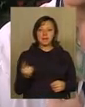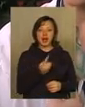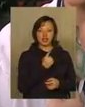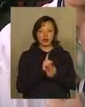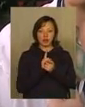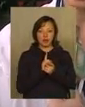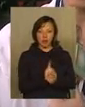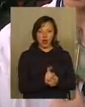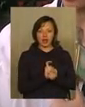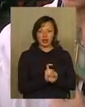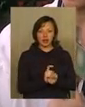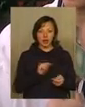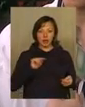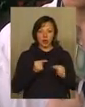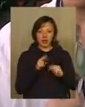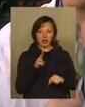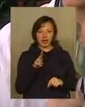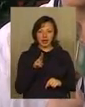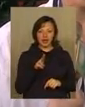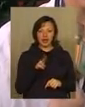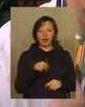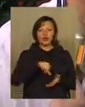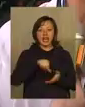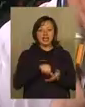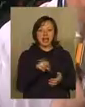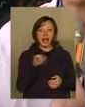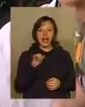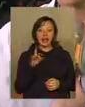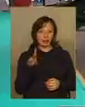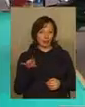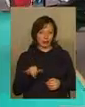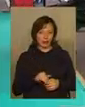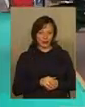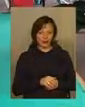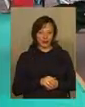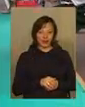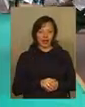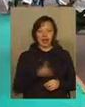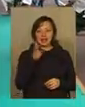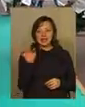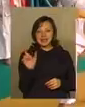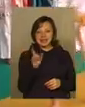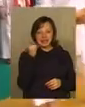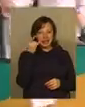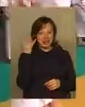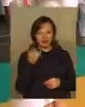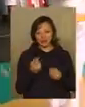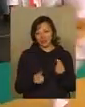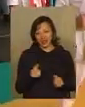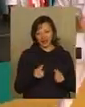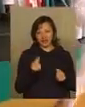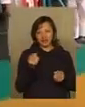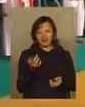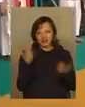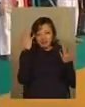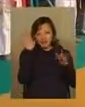проти Кіпріота, то мені легко заділо. Синець під окою можна назвати просто жартом, ненагмисним